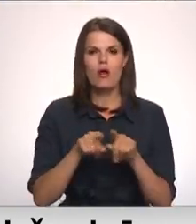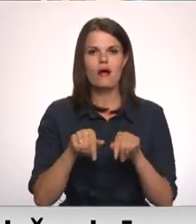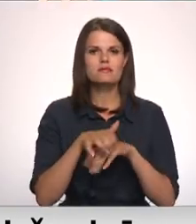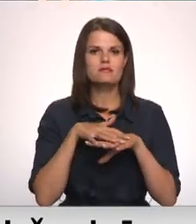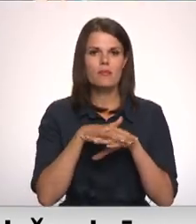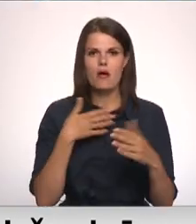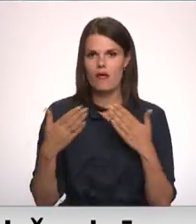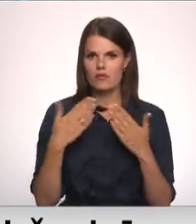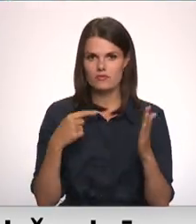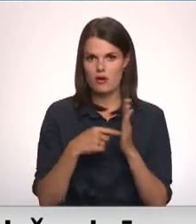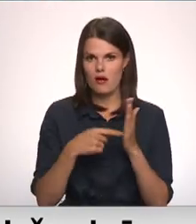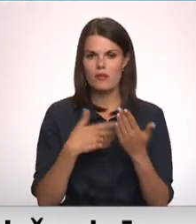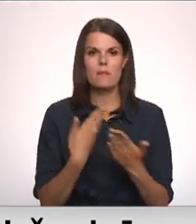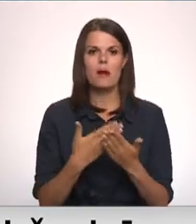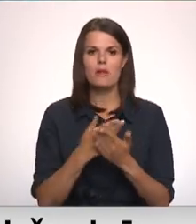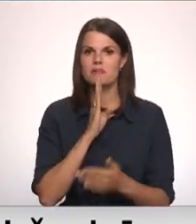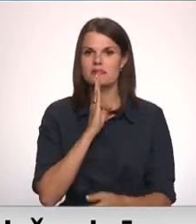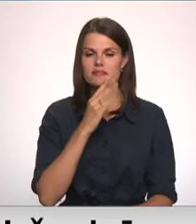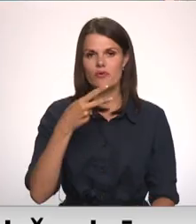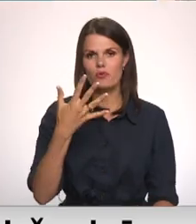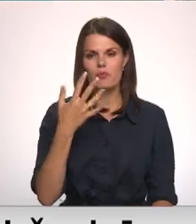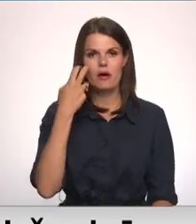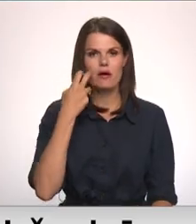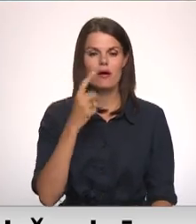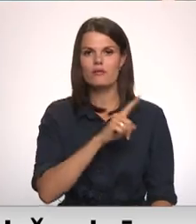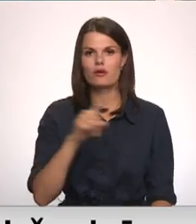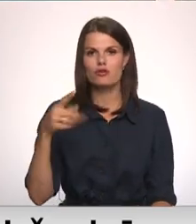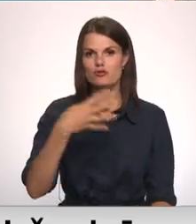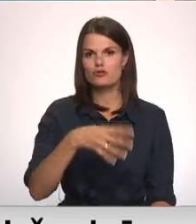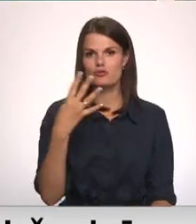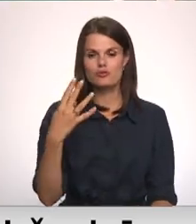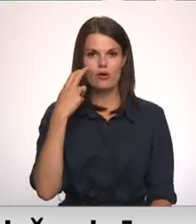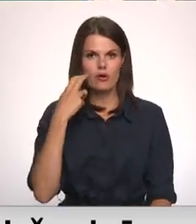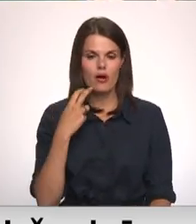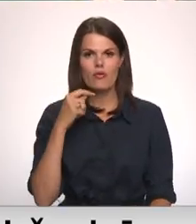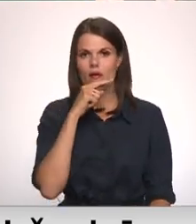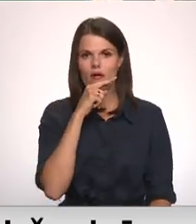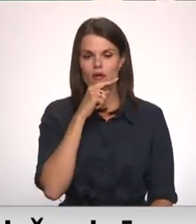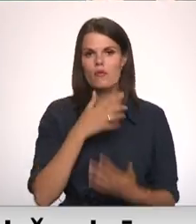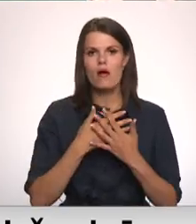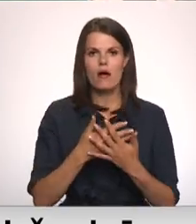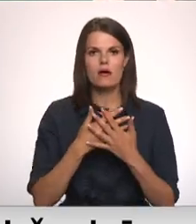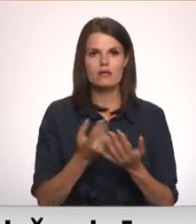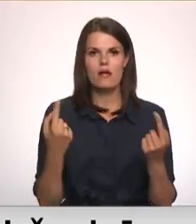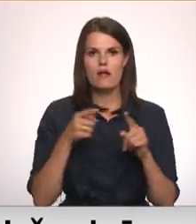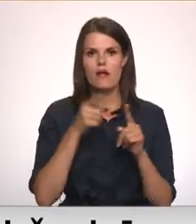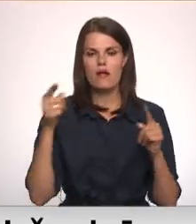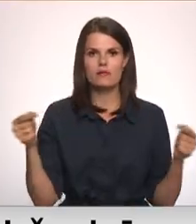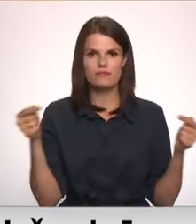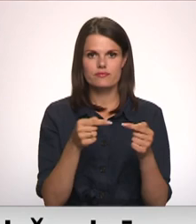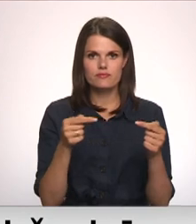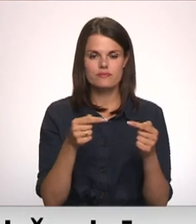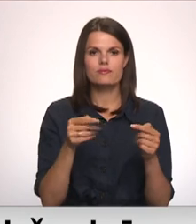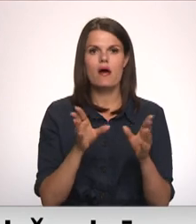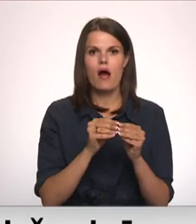attieksmi. Piemēram, sievietēm no 25 līdz 44 gadiem ekonomiskās aktivitātes laiks sakrīt ar